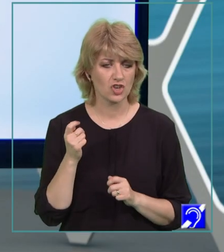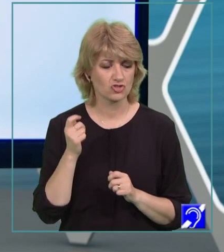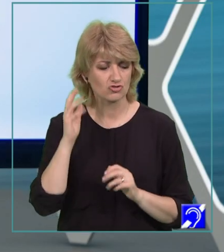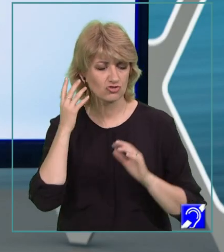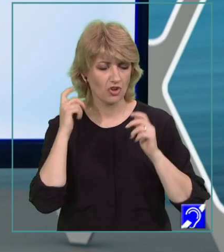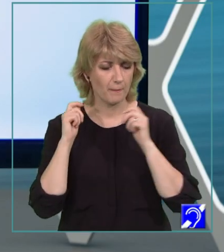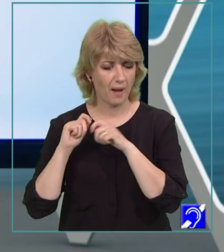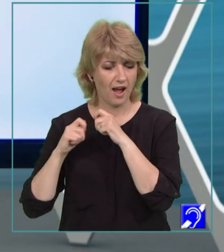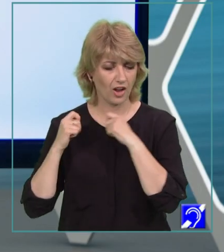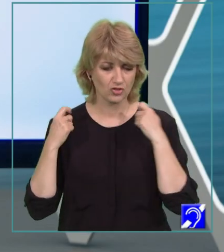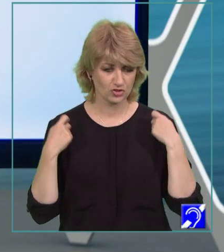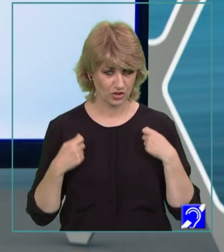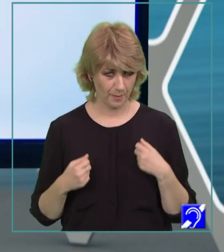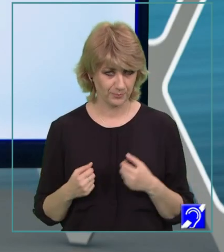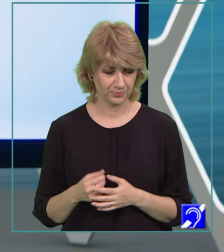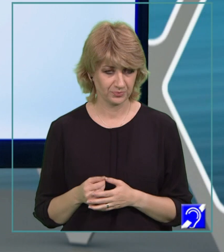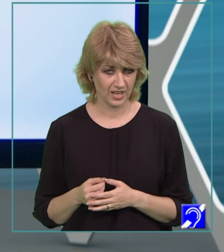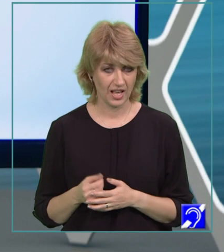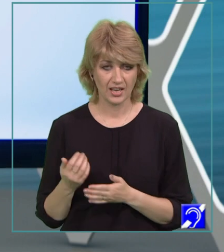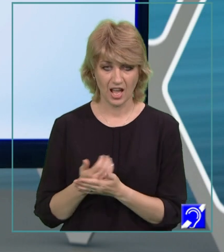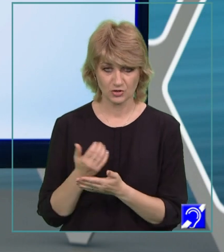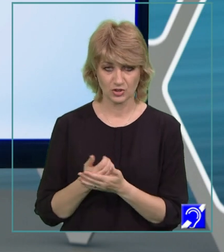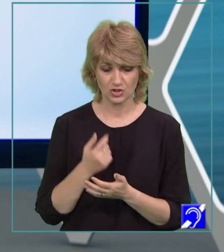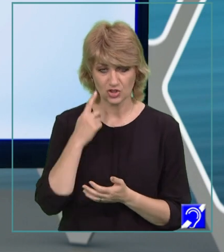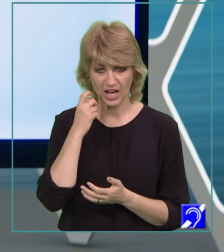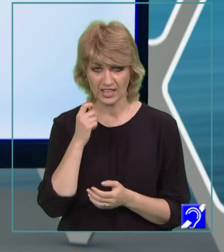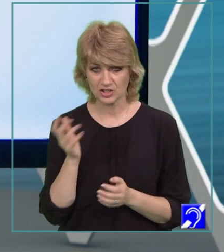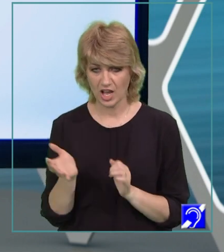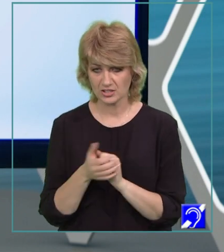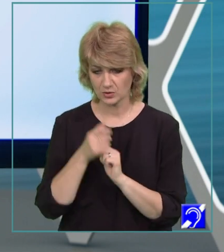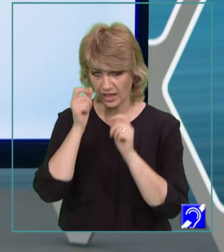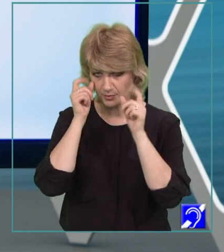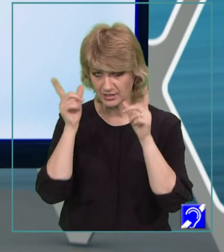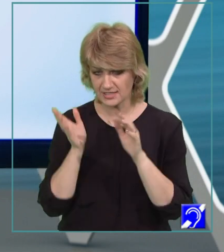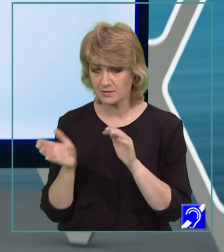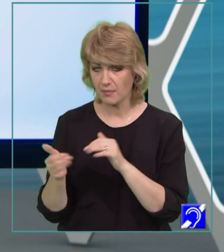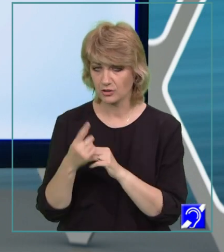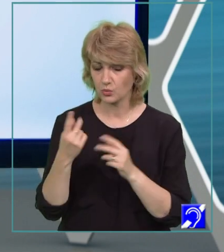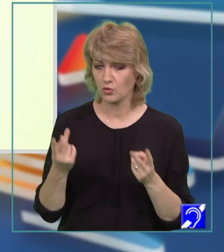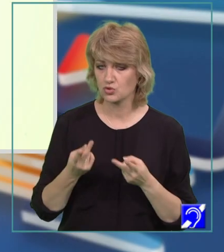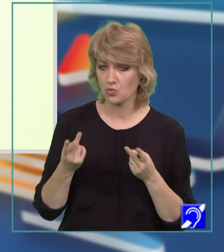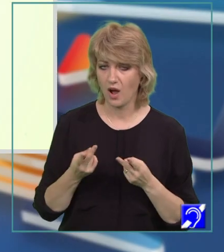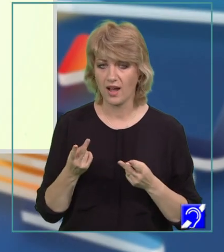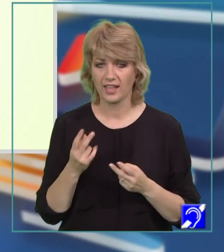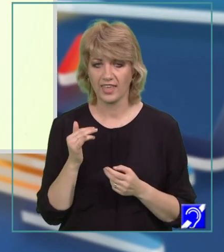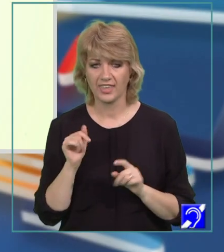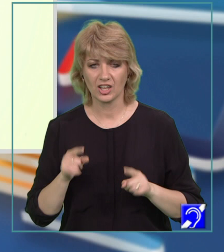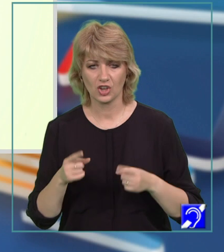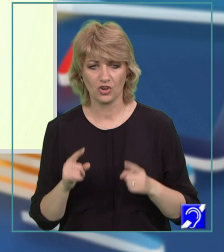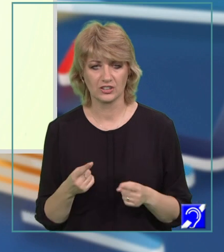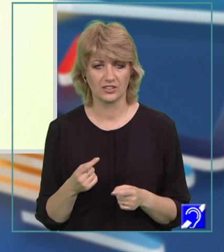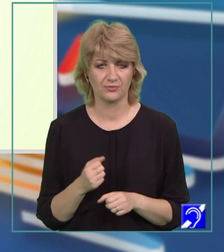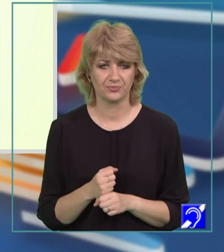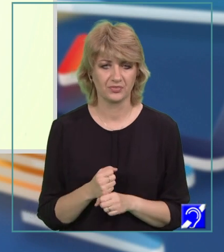panglicile. Naratorul încearcă să-și ascundă admirația în spatele unei ușoare ironii. Făcui eu o